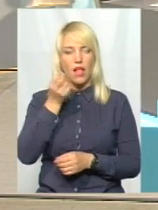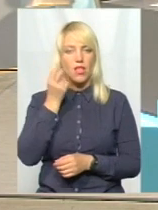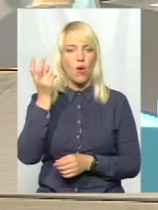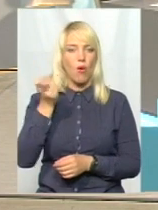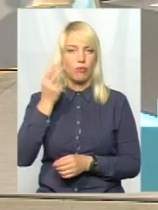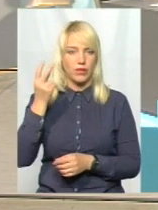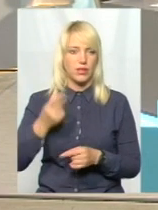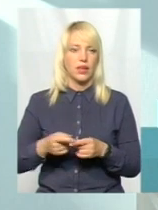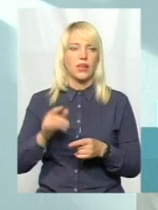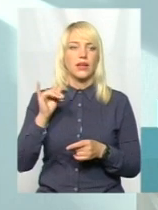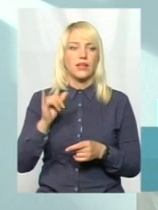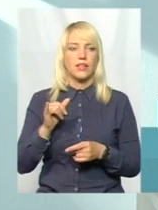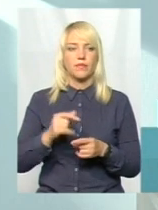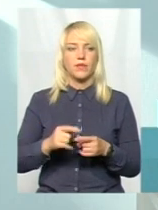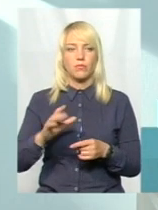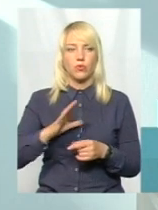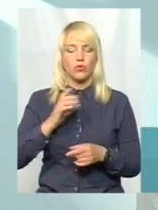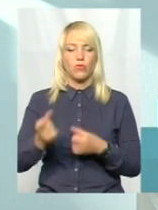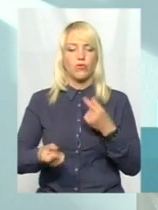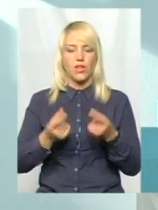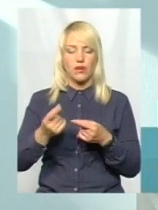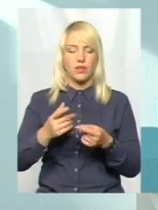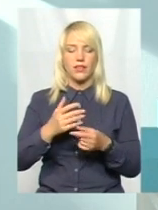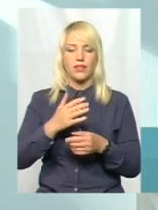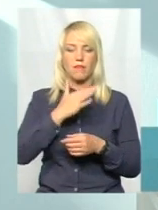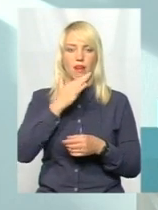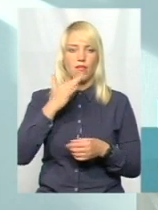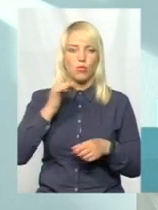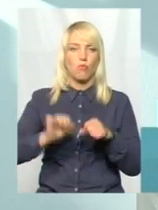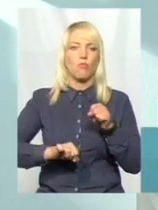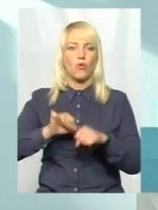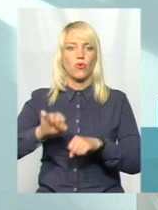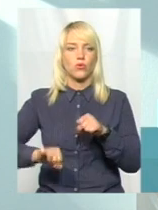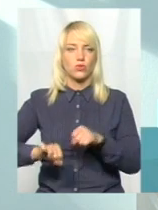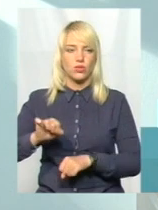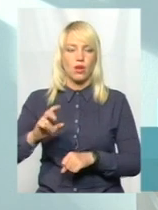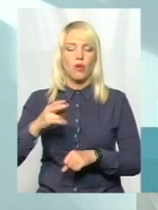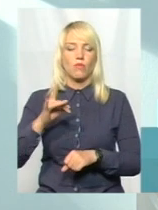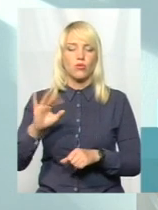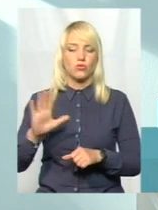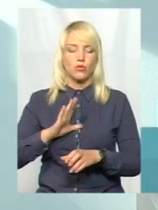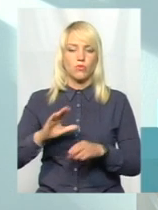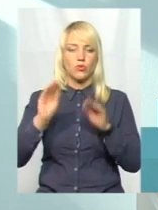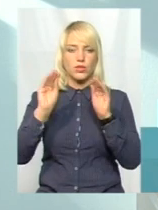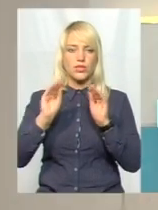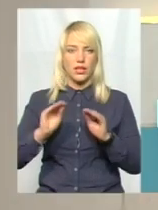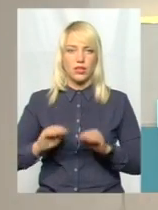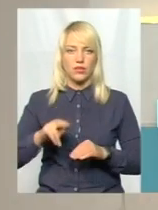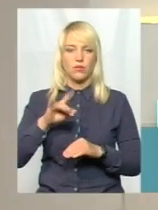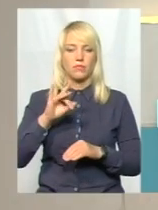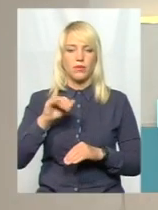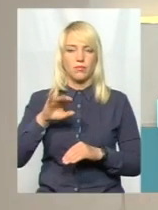заходу державного контролю виявлено було ряд невідповідностей, ряд порушень, про що було складено припис та прийнято рішення